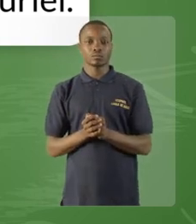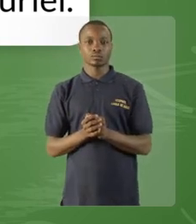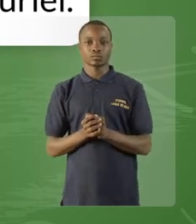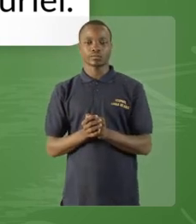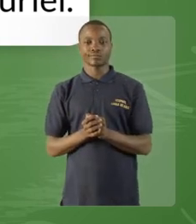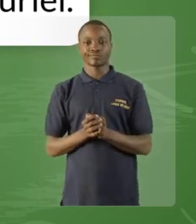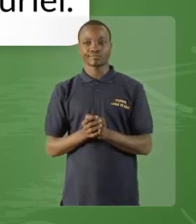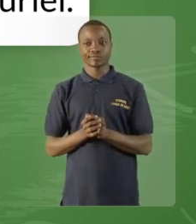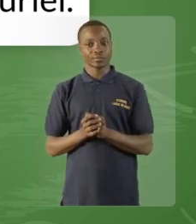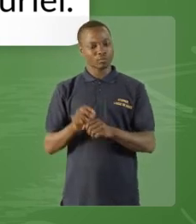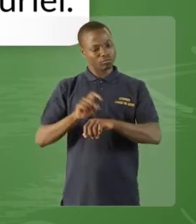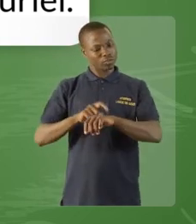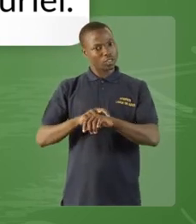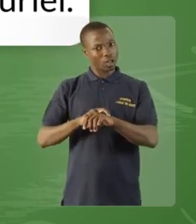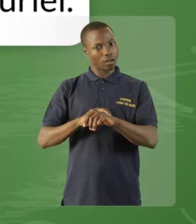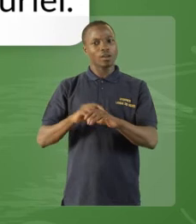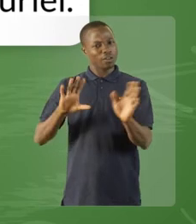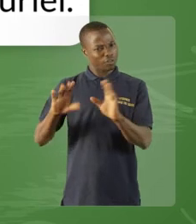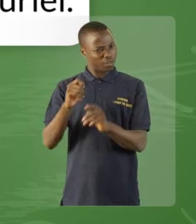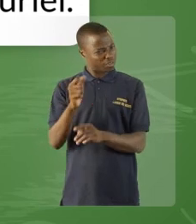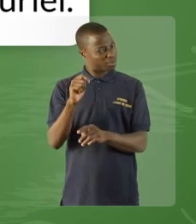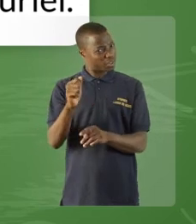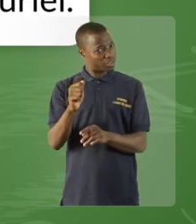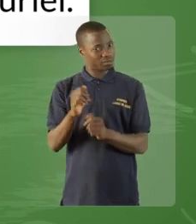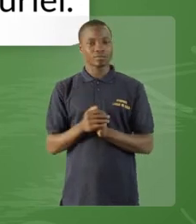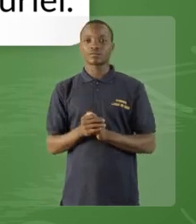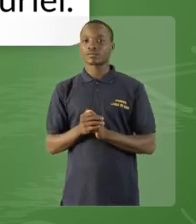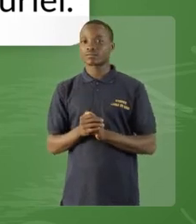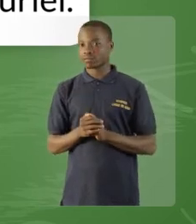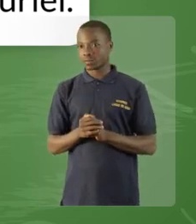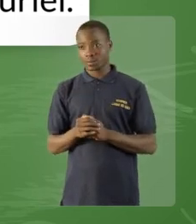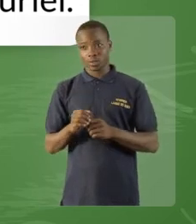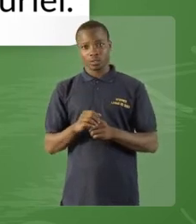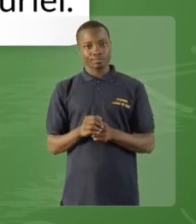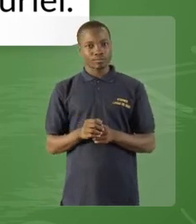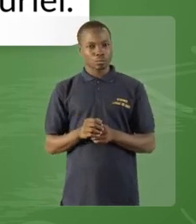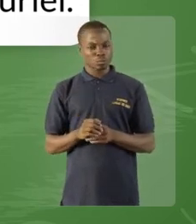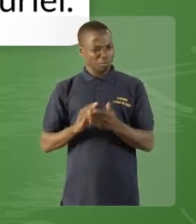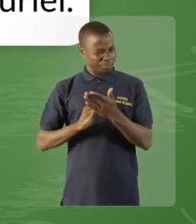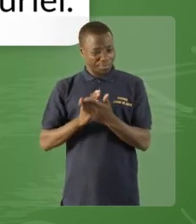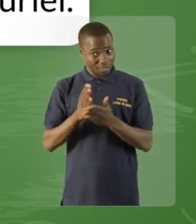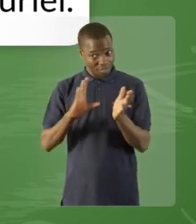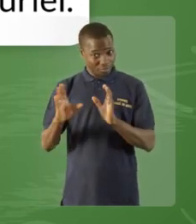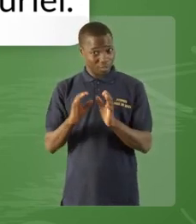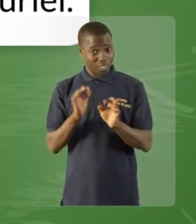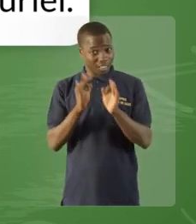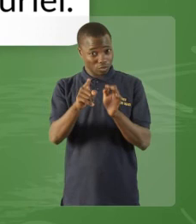et aux deux premières personnes du pluriel. » « vous donne quelques minutes pour traiter l'exercice.